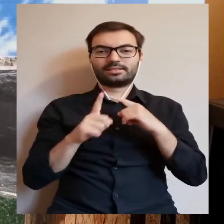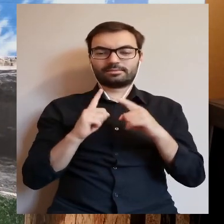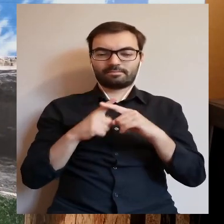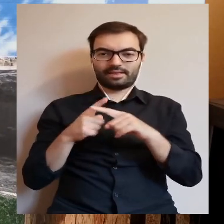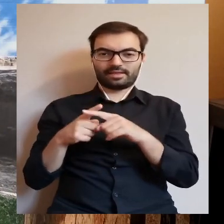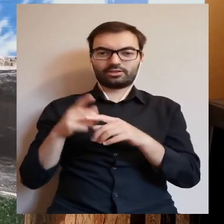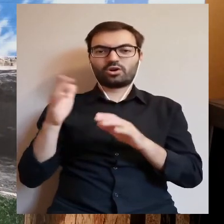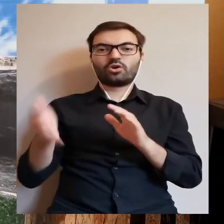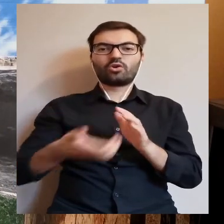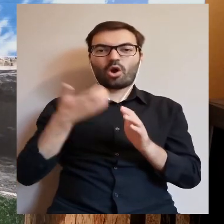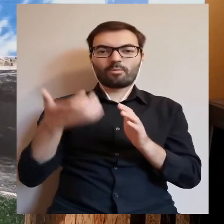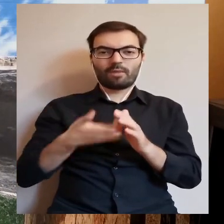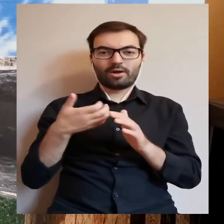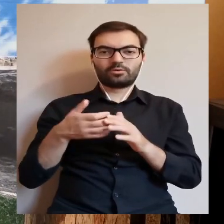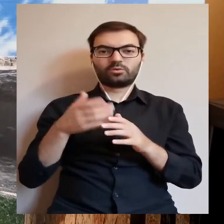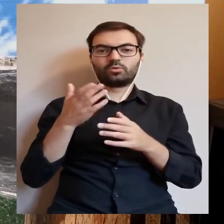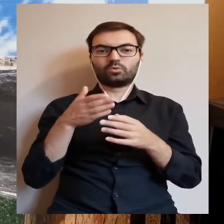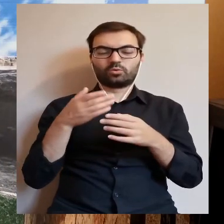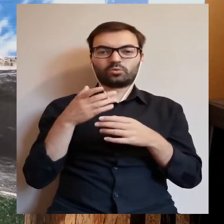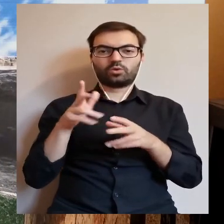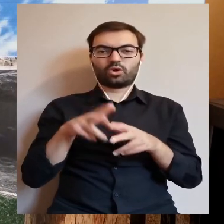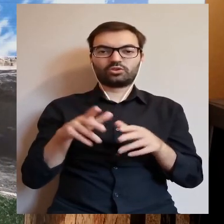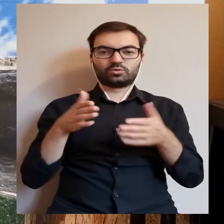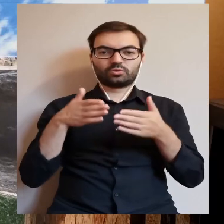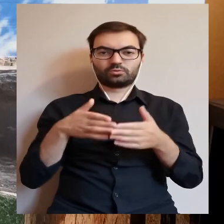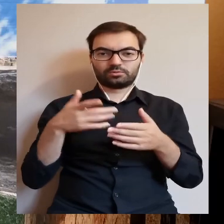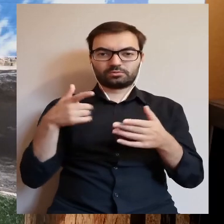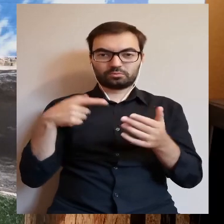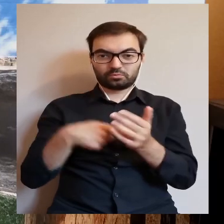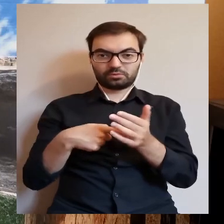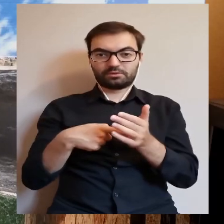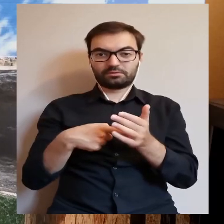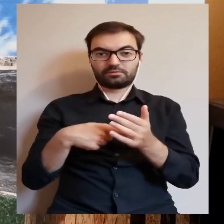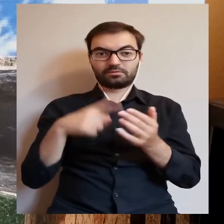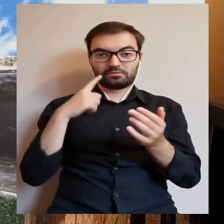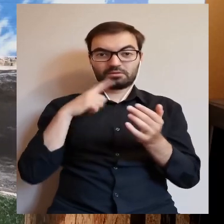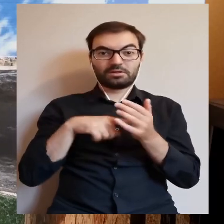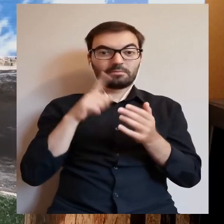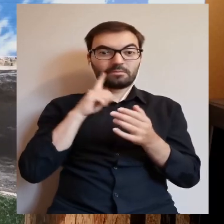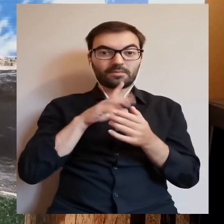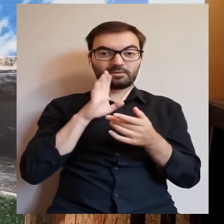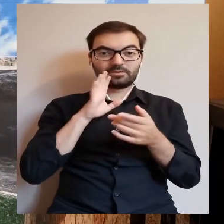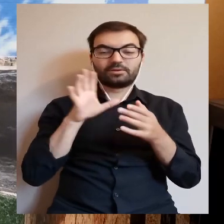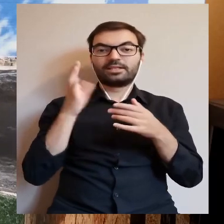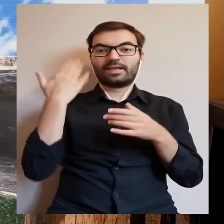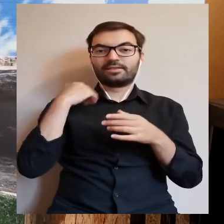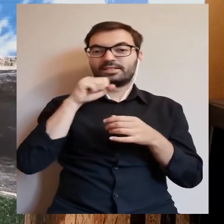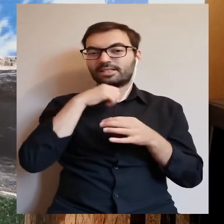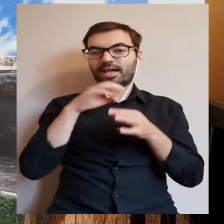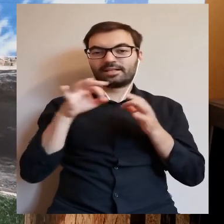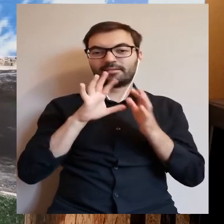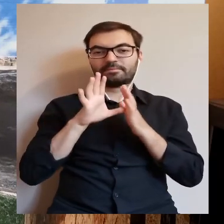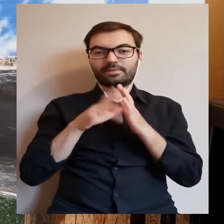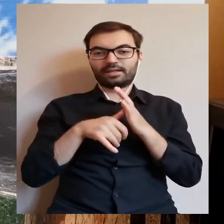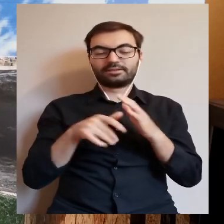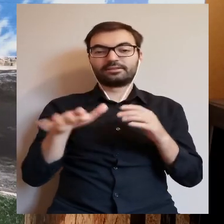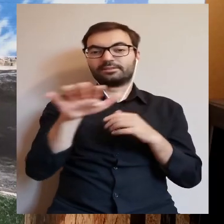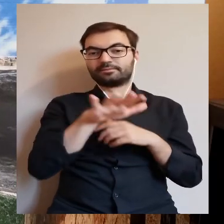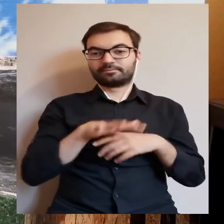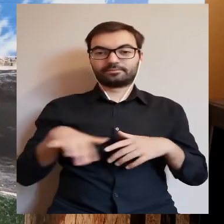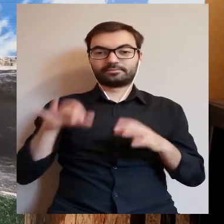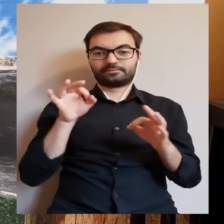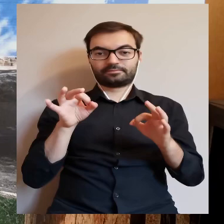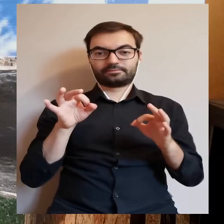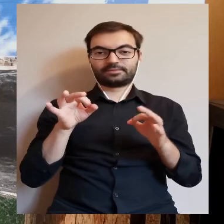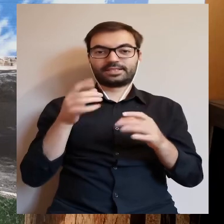cmentarzu grób rodzinny, czyli kopał dość głęboko, dokopał się do śladów właśnie prawdopodobnie podgrodzia. Czyli ten